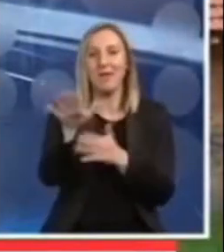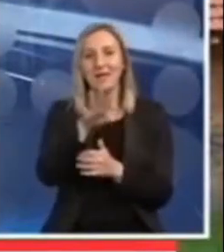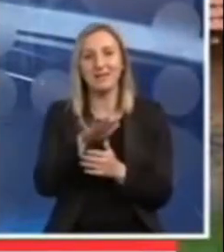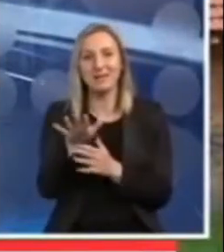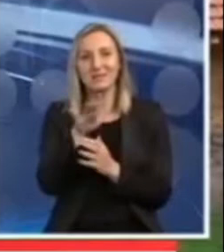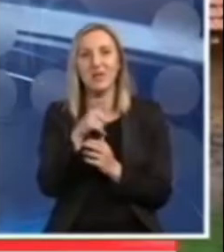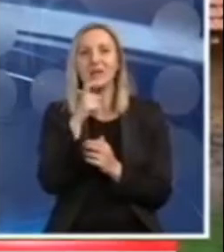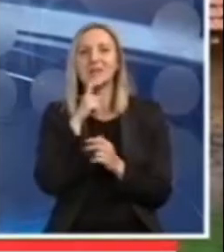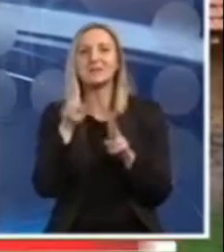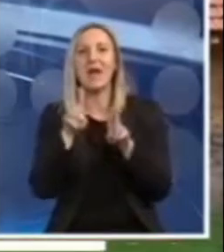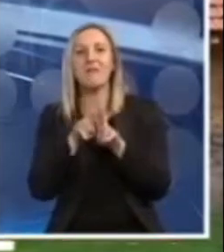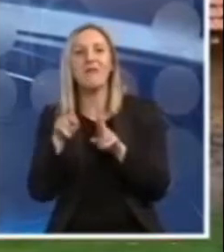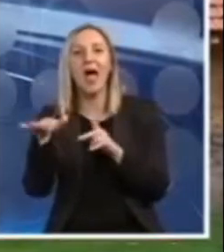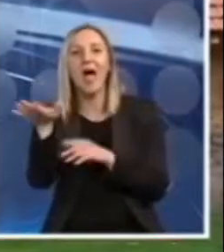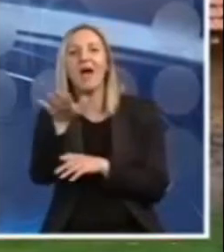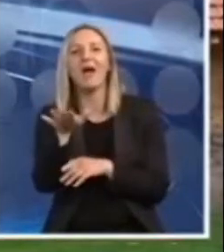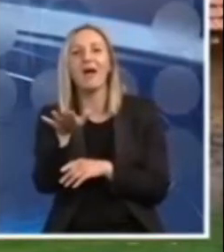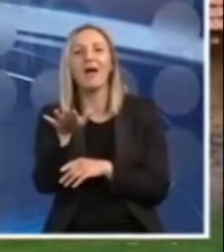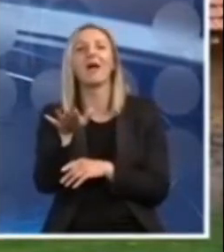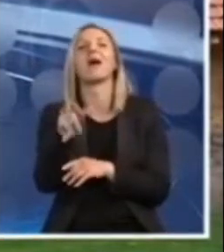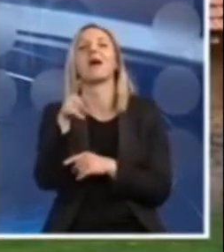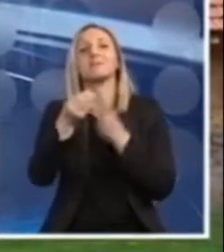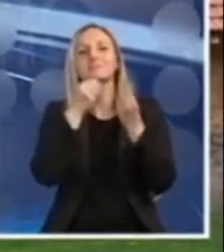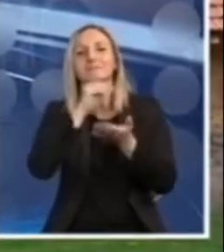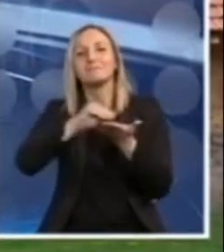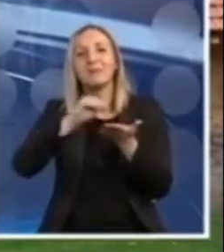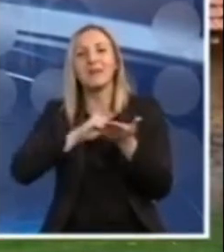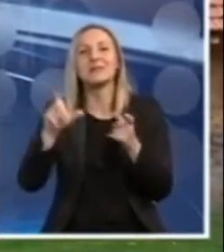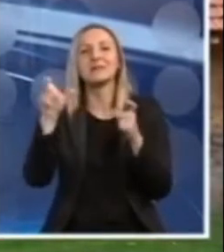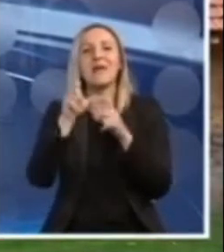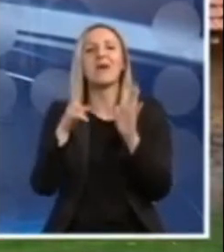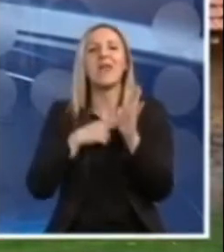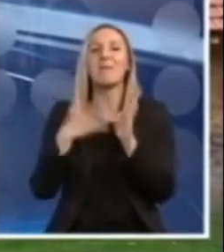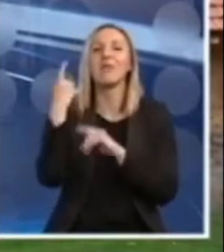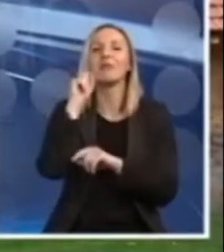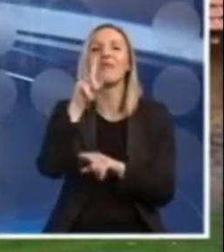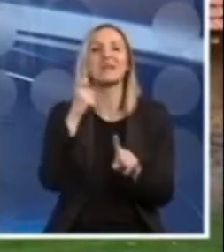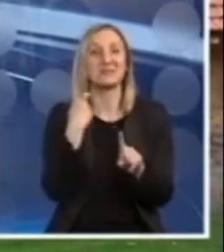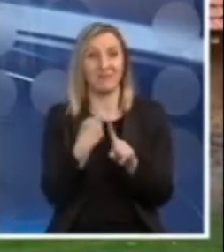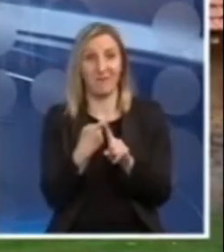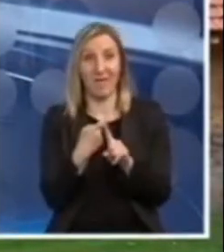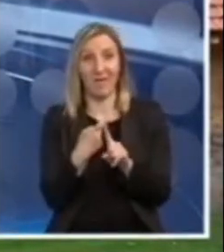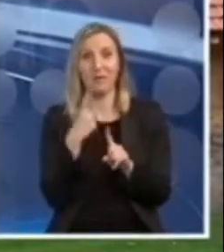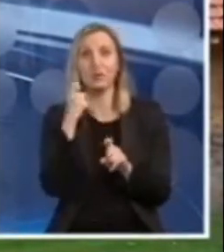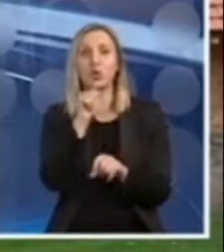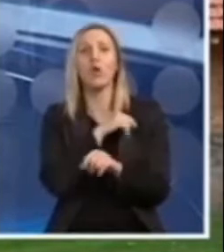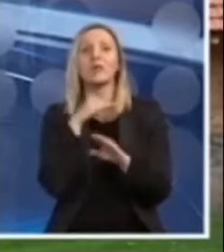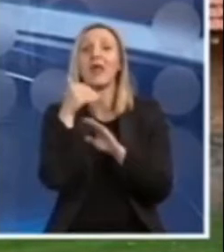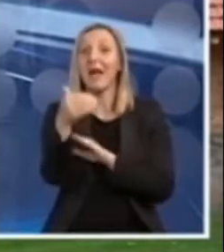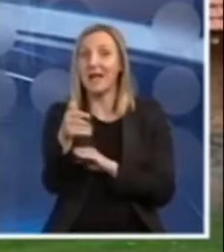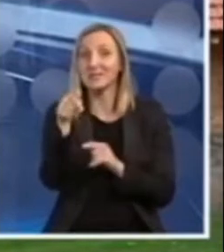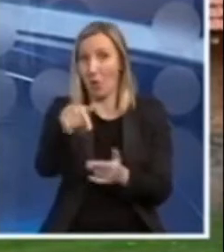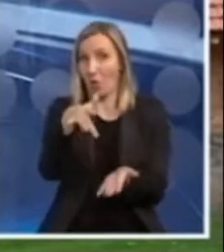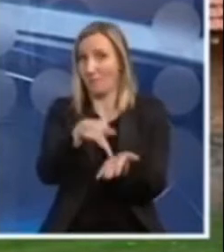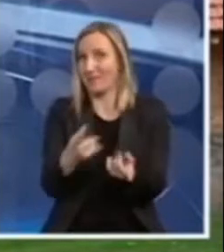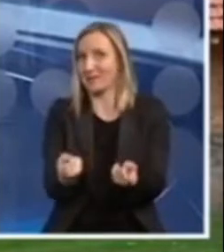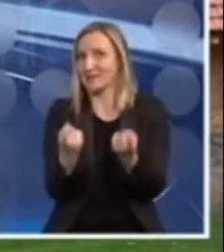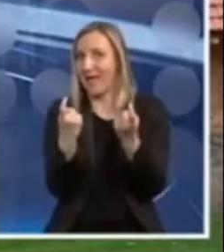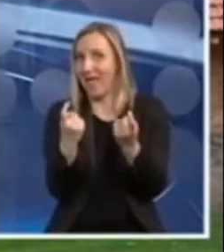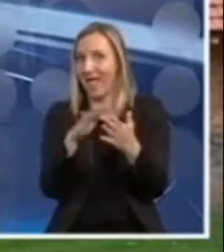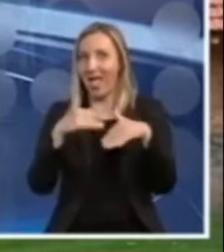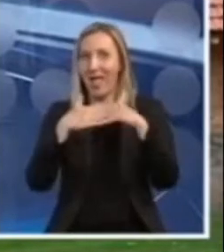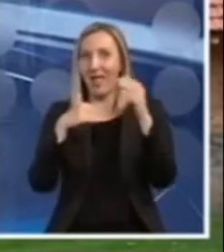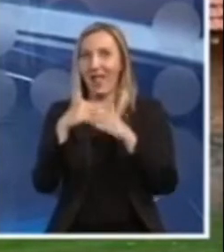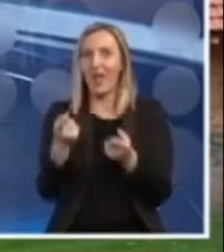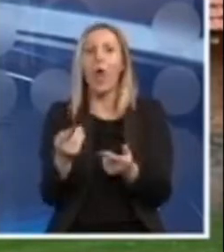vlaha oblasti koji u svojoj povelji pominje i Stefan Nemanja u 12. veku. Dve kasnije upravo ovdje će nastati selo, a ime